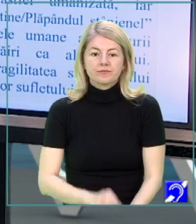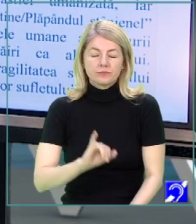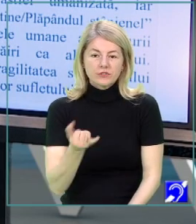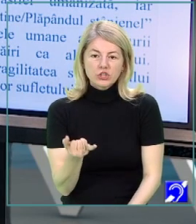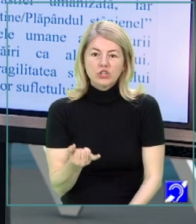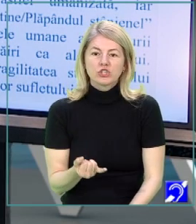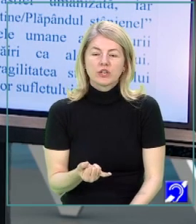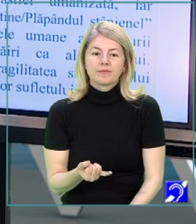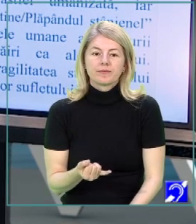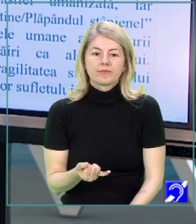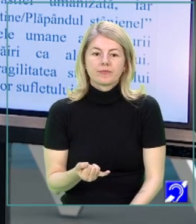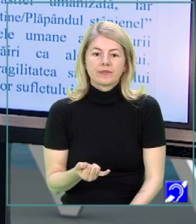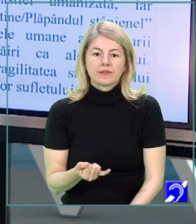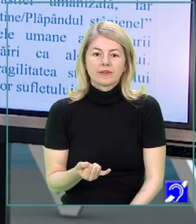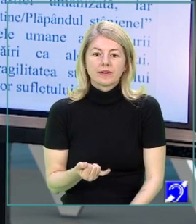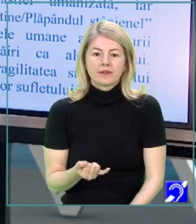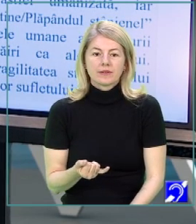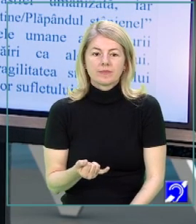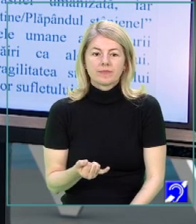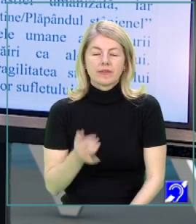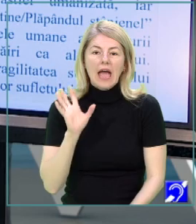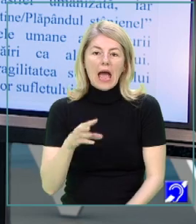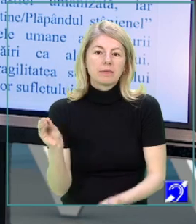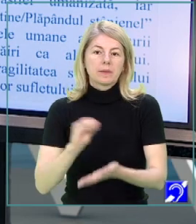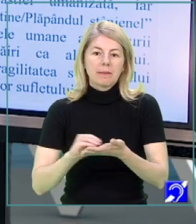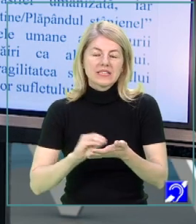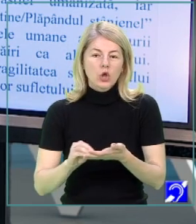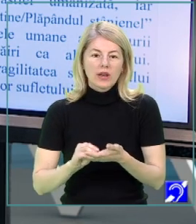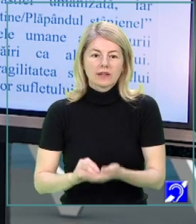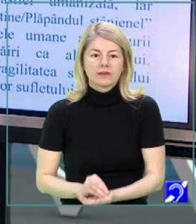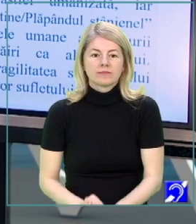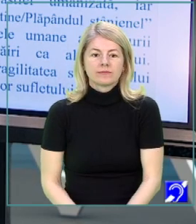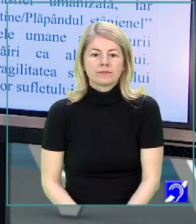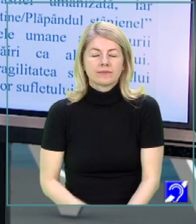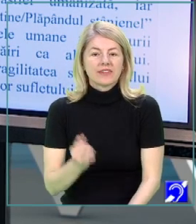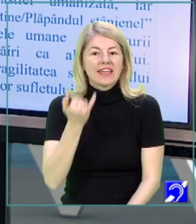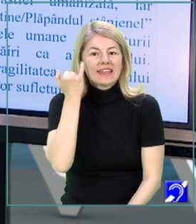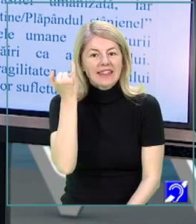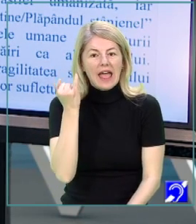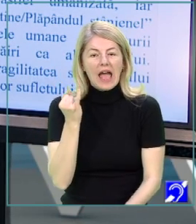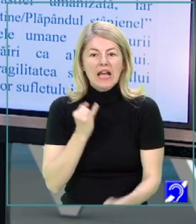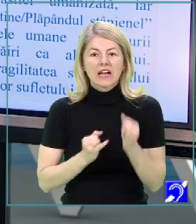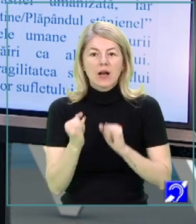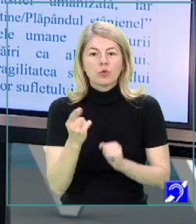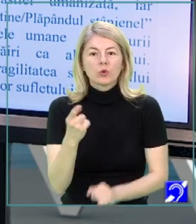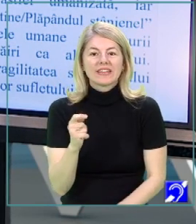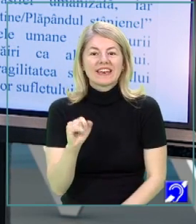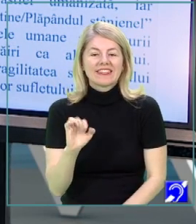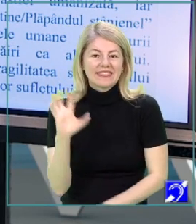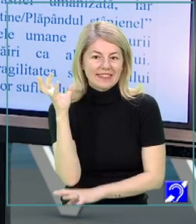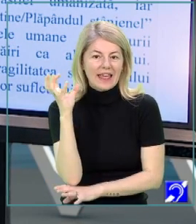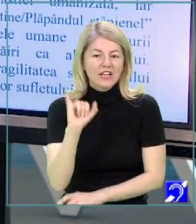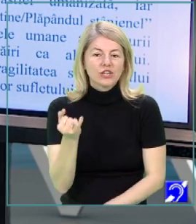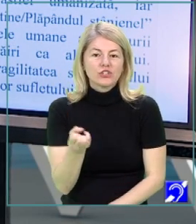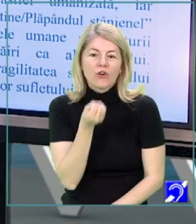Și, bineînțeles, am menționat ideea că mugurii din tei și stânjeneii